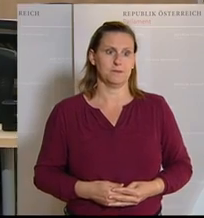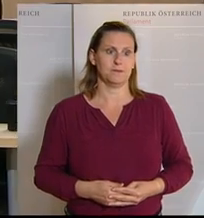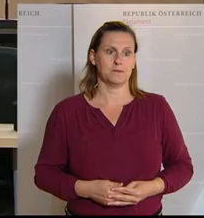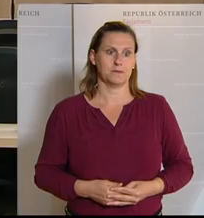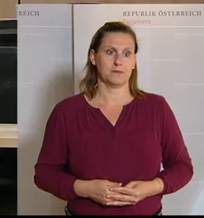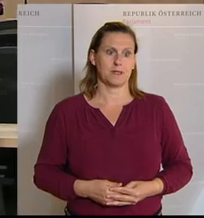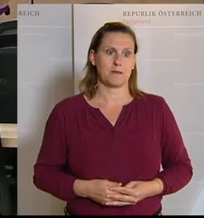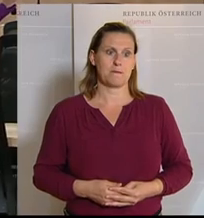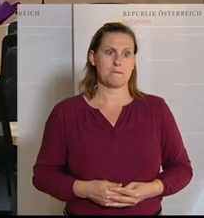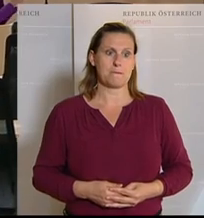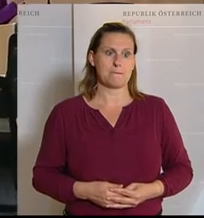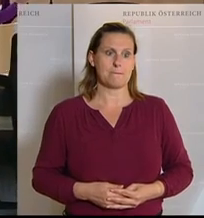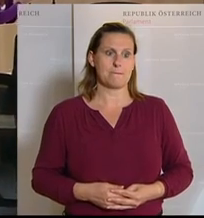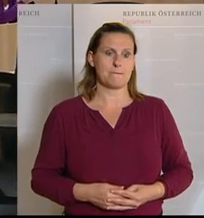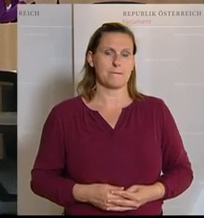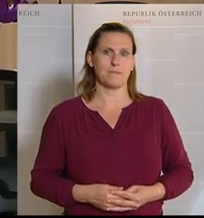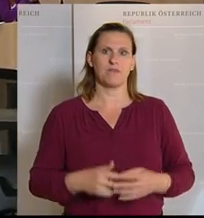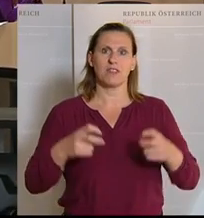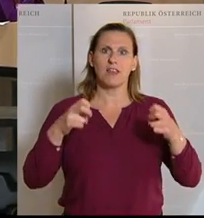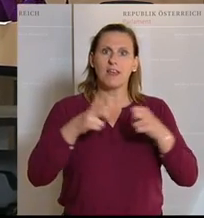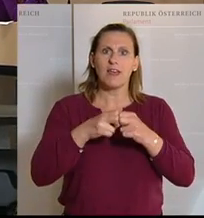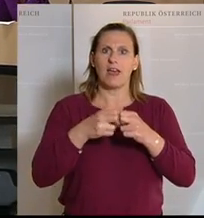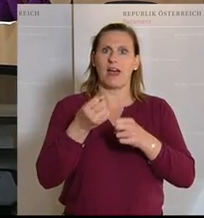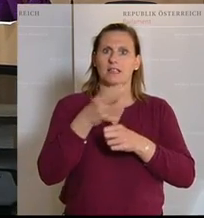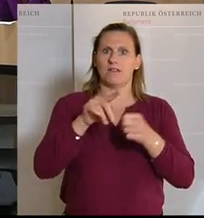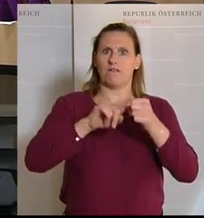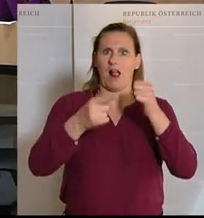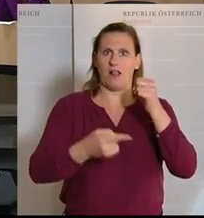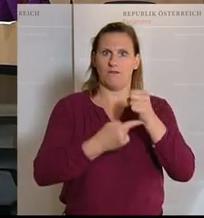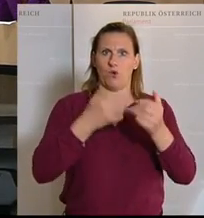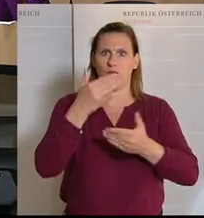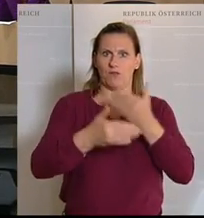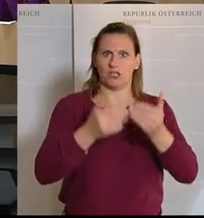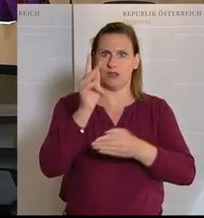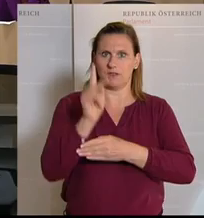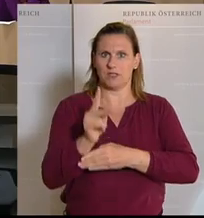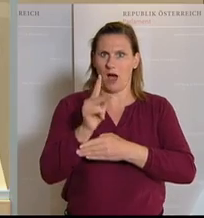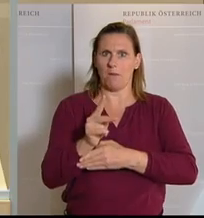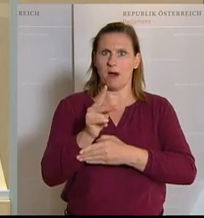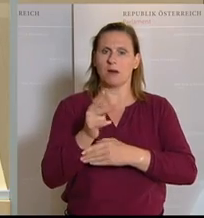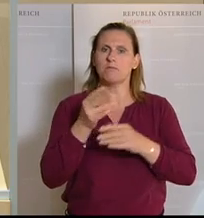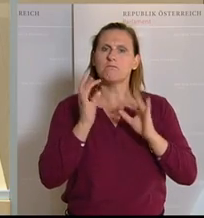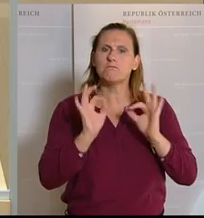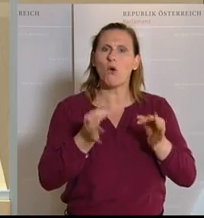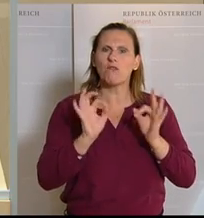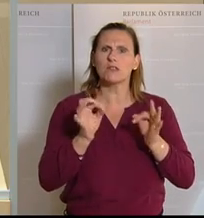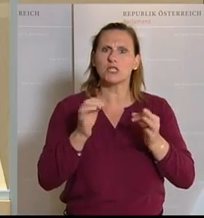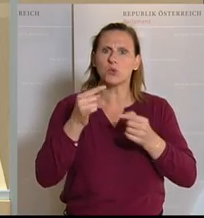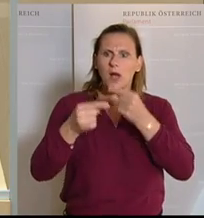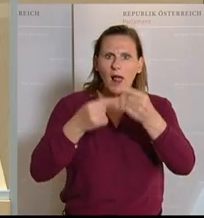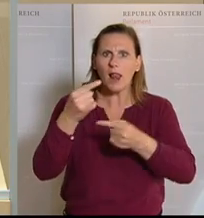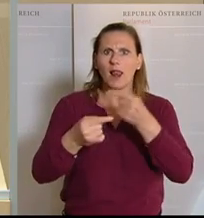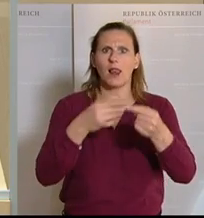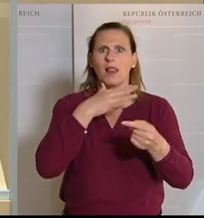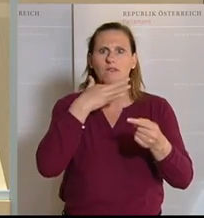Applaus Der Härtefallfonds, der über die Wirtschaftskammer professionellst und auf Hochtouren abgewickelt wird, greift bei vielen